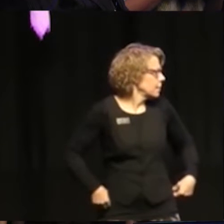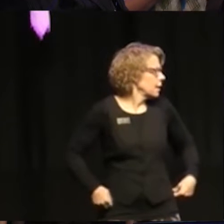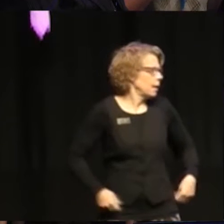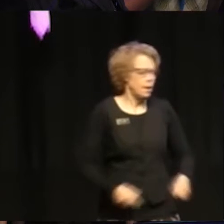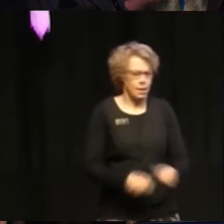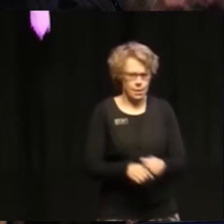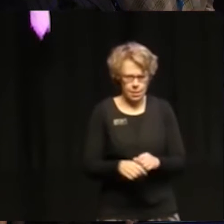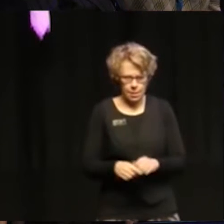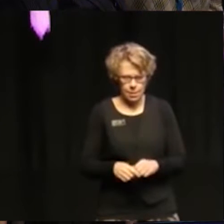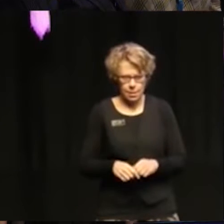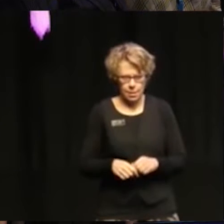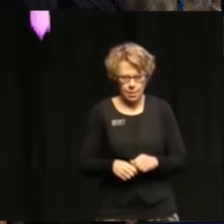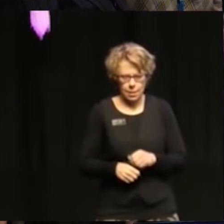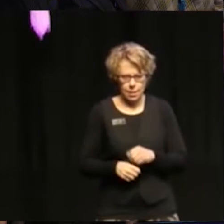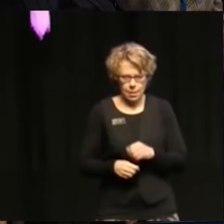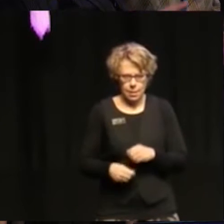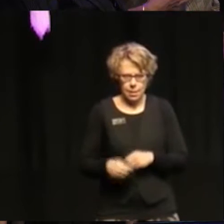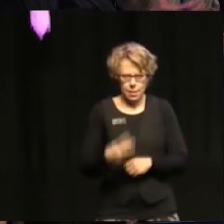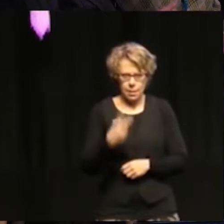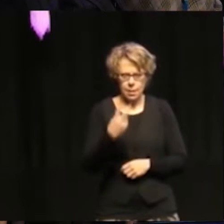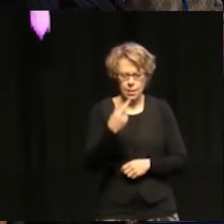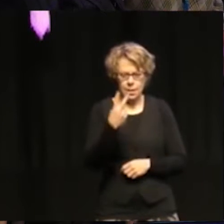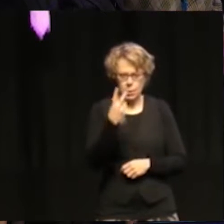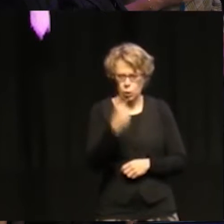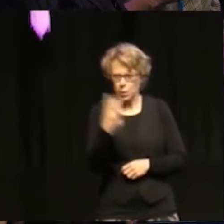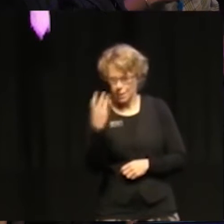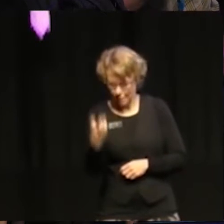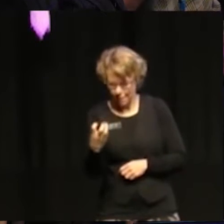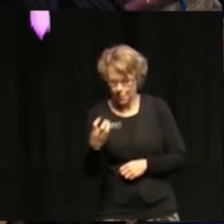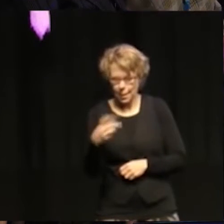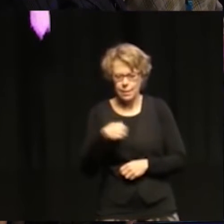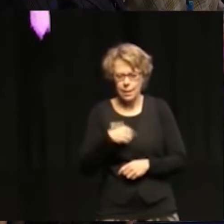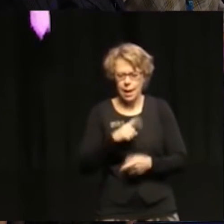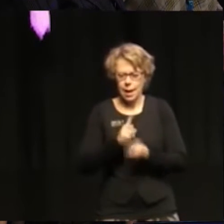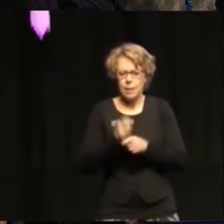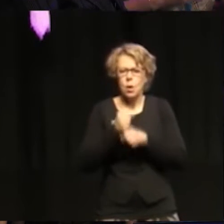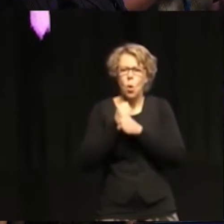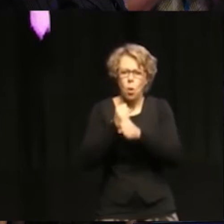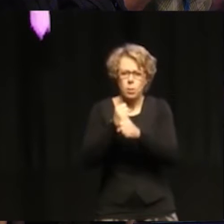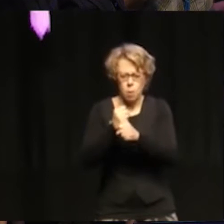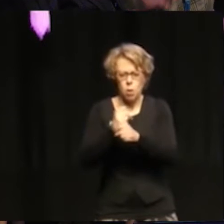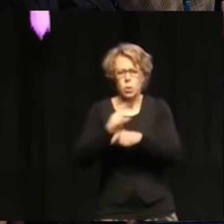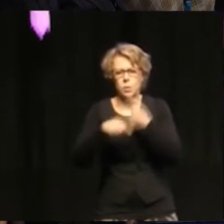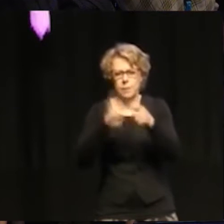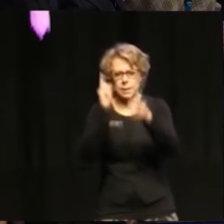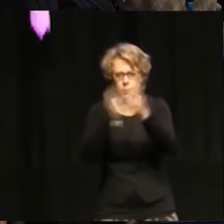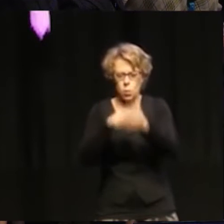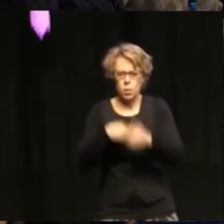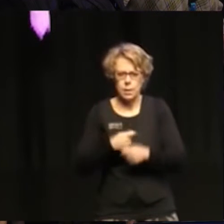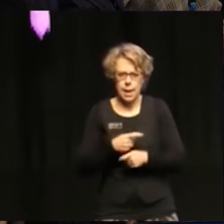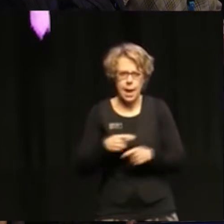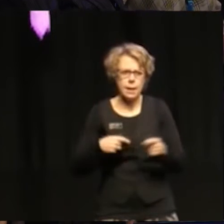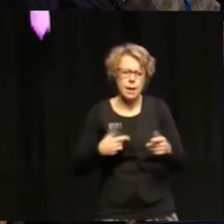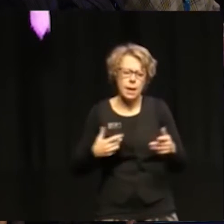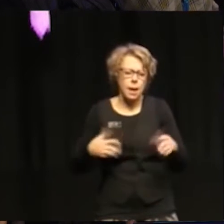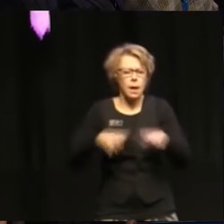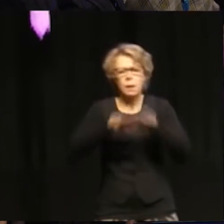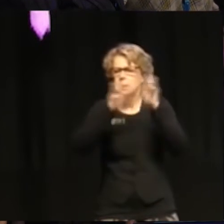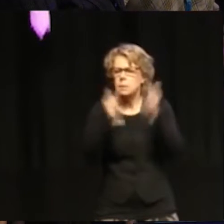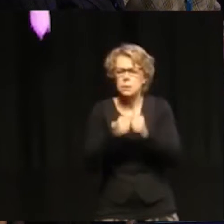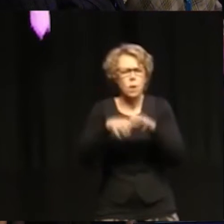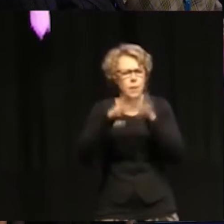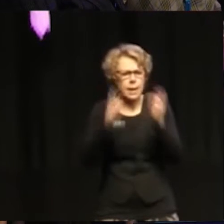The 2030 Agenda, the Sustainable Development Goals, reflect a global vision across three dimensions of development,